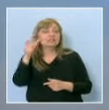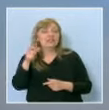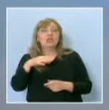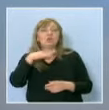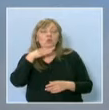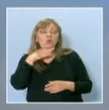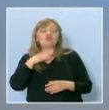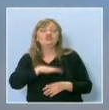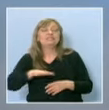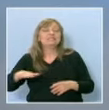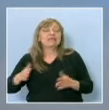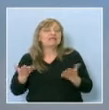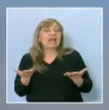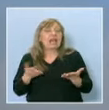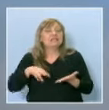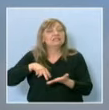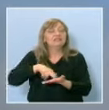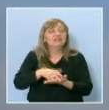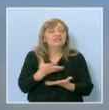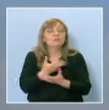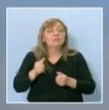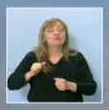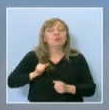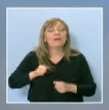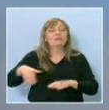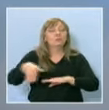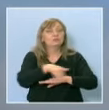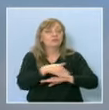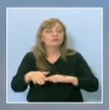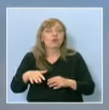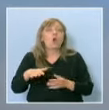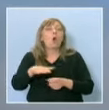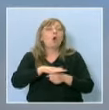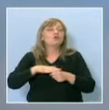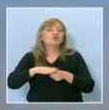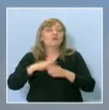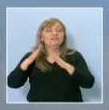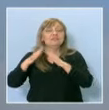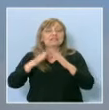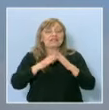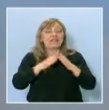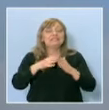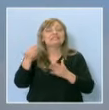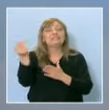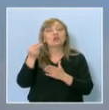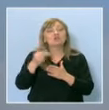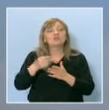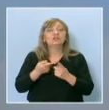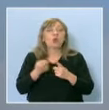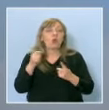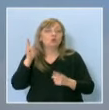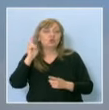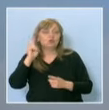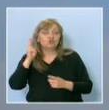се придвижват безопасно по пътищата. Основните сгради и места са нарисувани от самите учители в градината, по